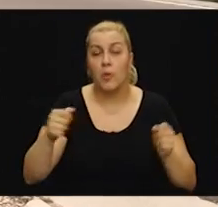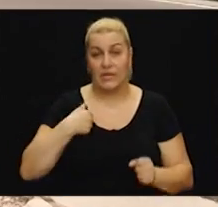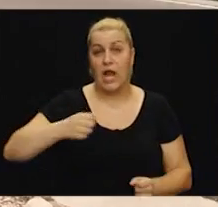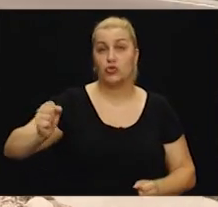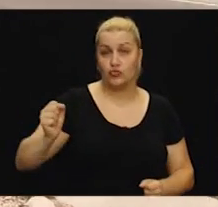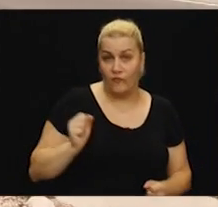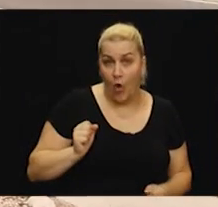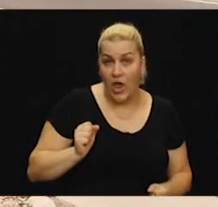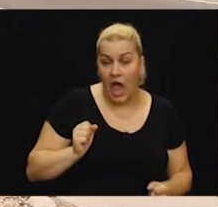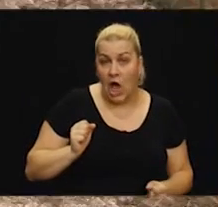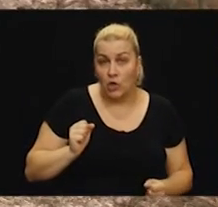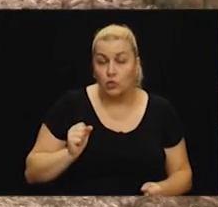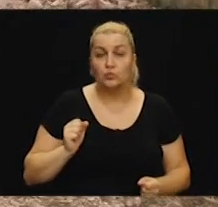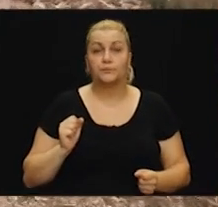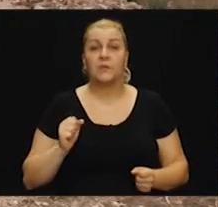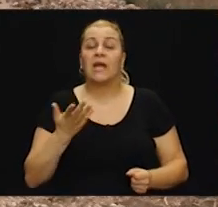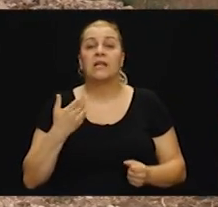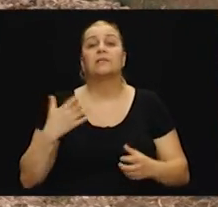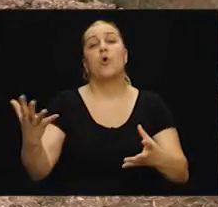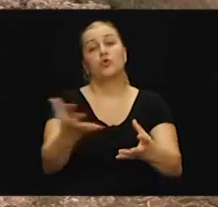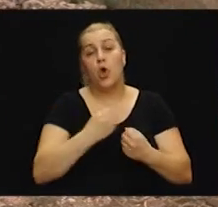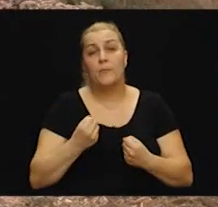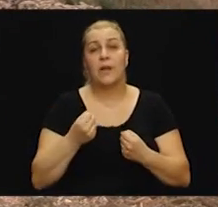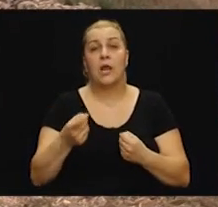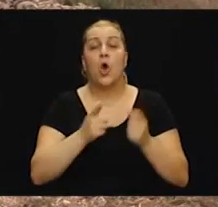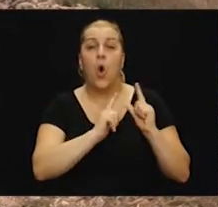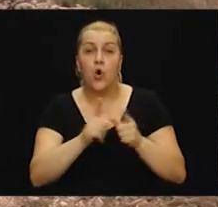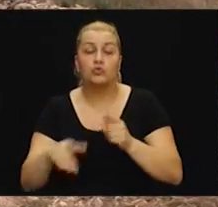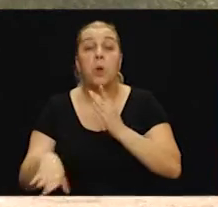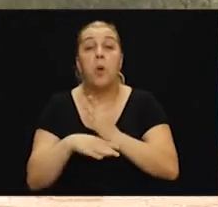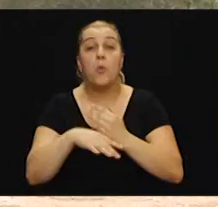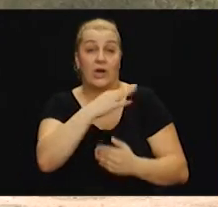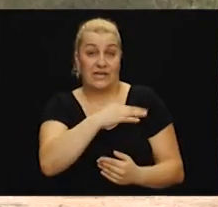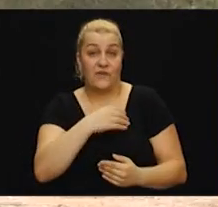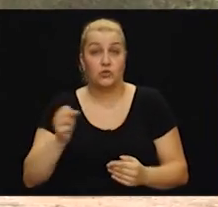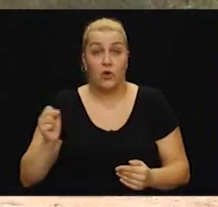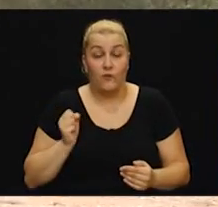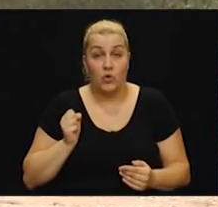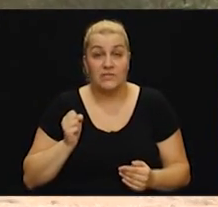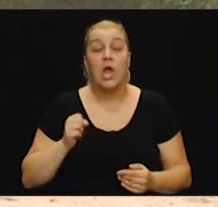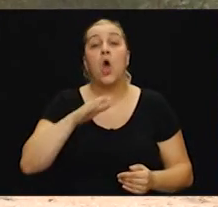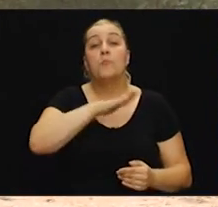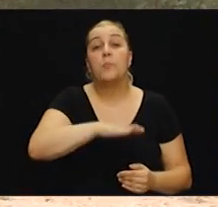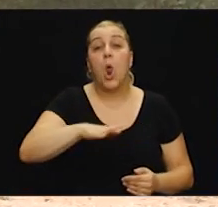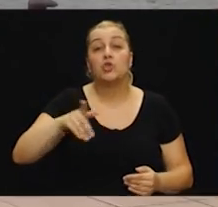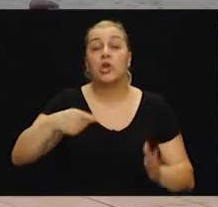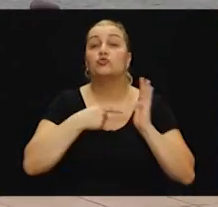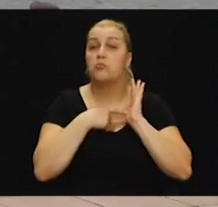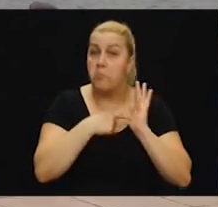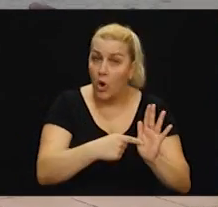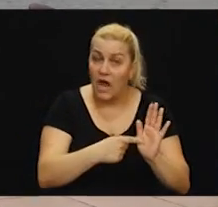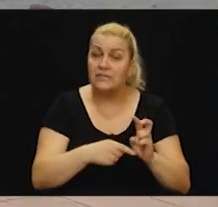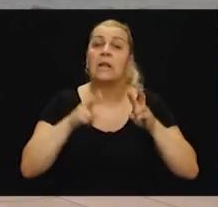vojarnu, kada smo se domogli oružja, pomogli Hrvatskoj vojsci i tada su Pločani pokazali da